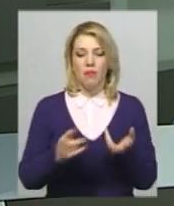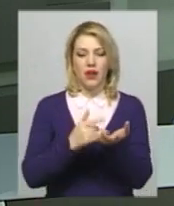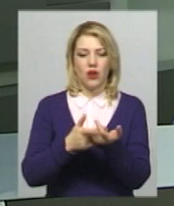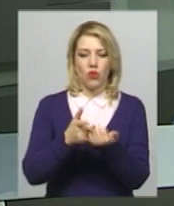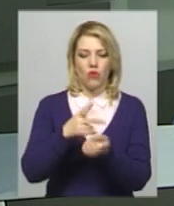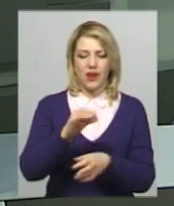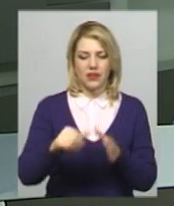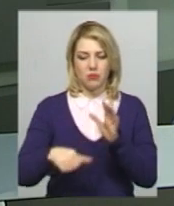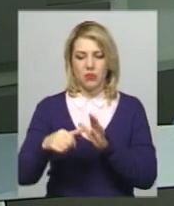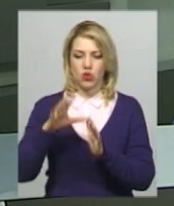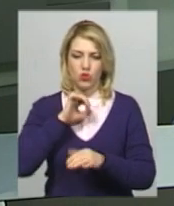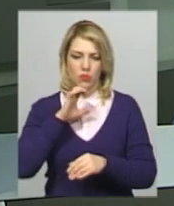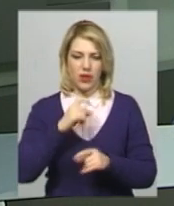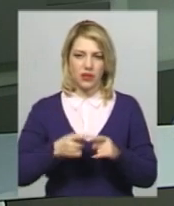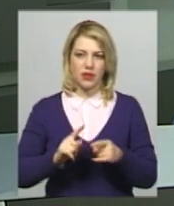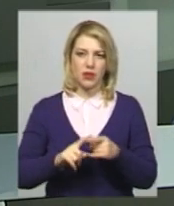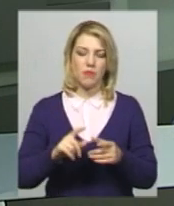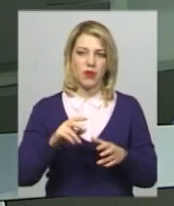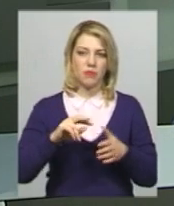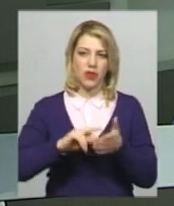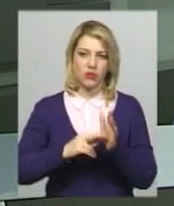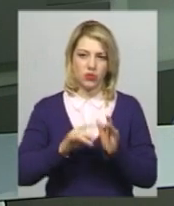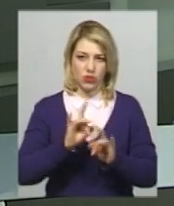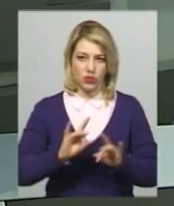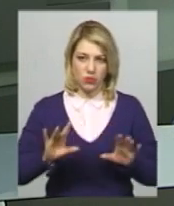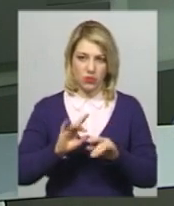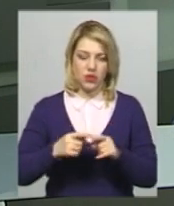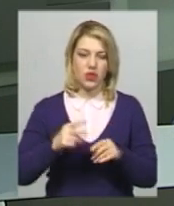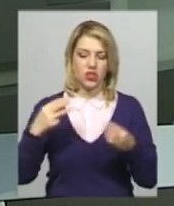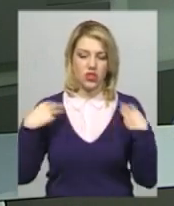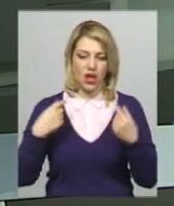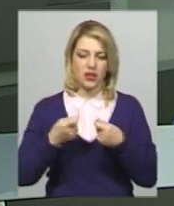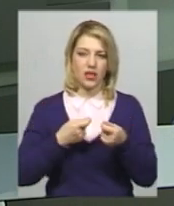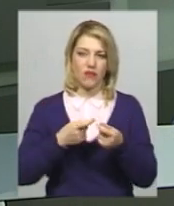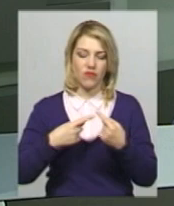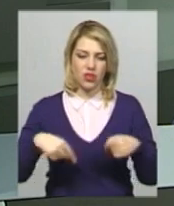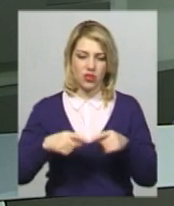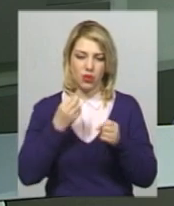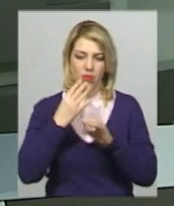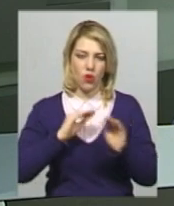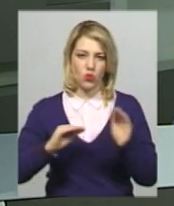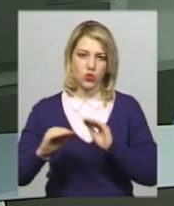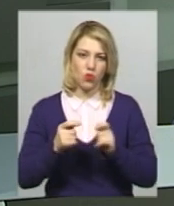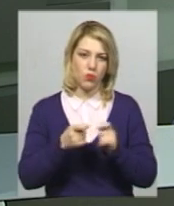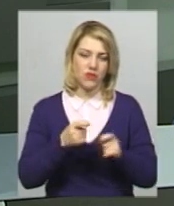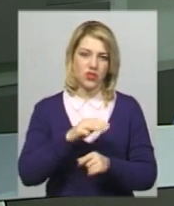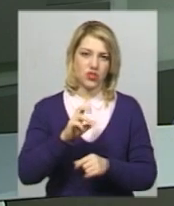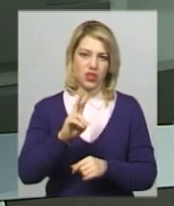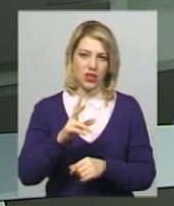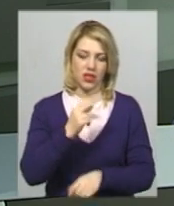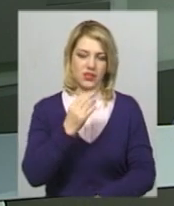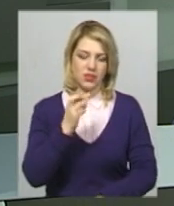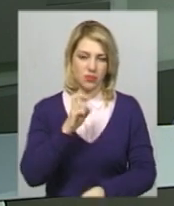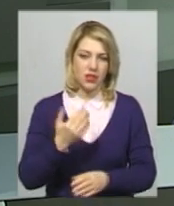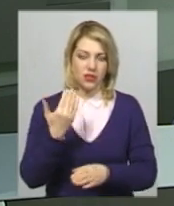Віктора Копача планують у Хмельницькому. про це розповіла начальник відділу благоустрою міста управління житлово-комунального господарства Тетяна Циб.